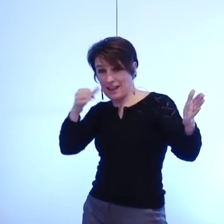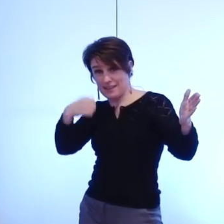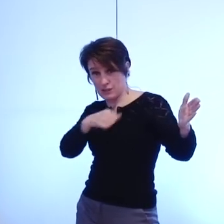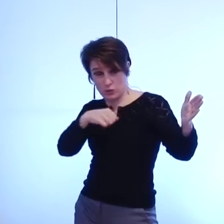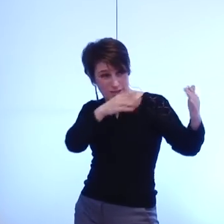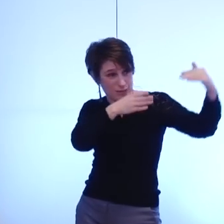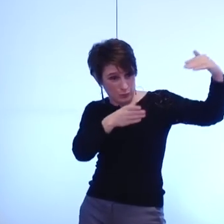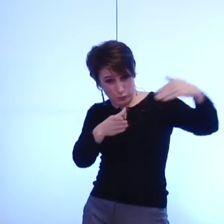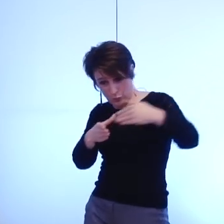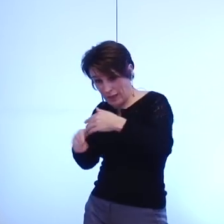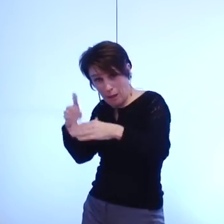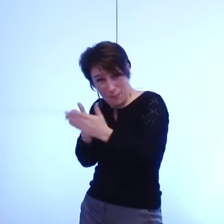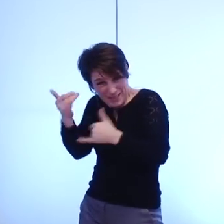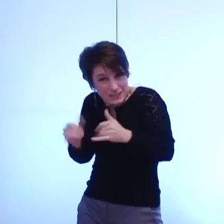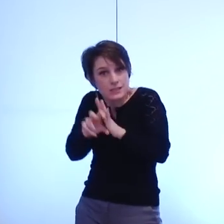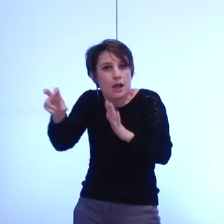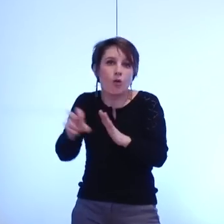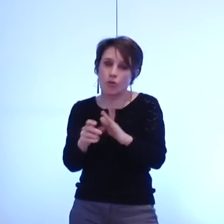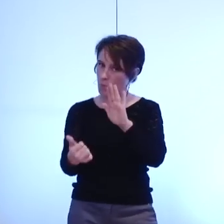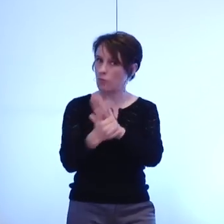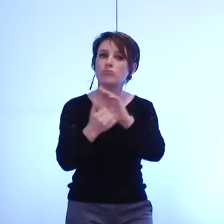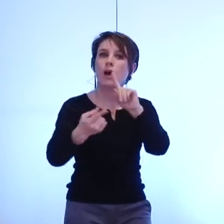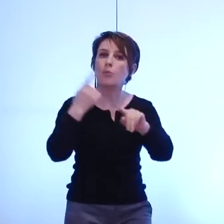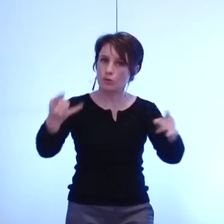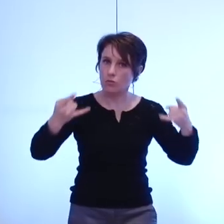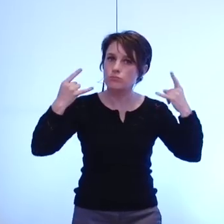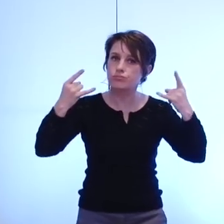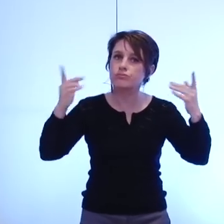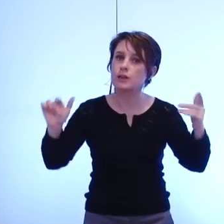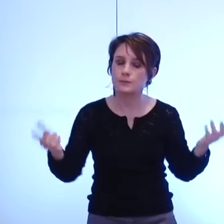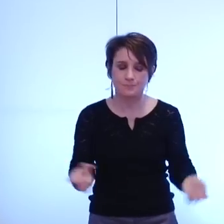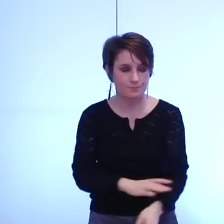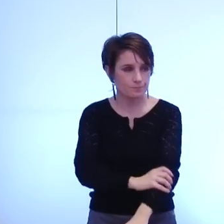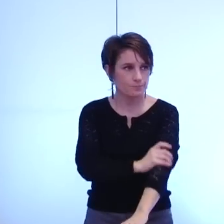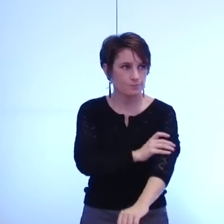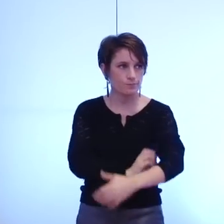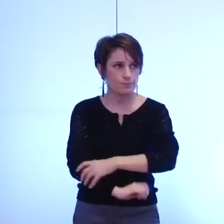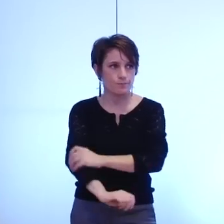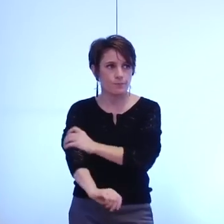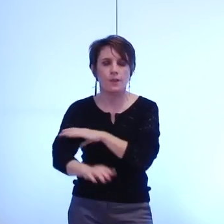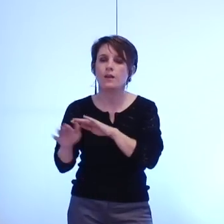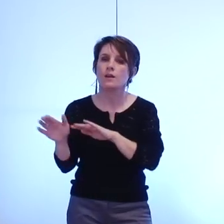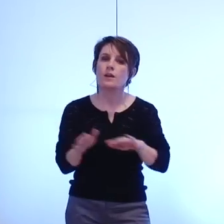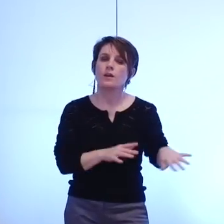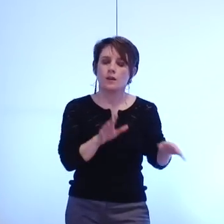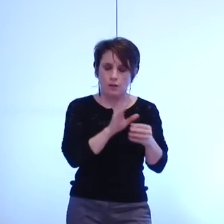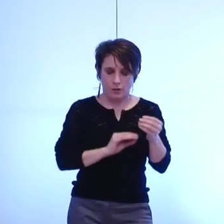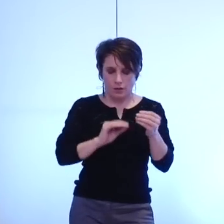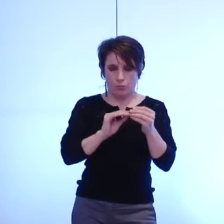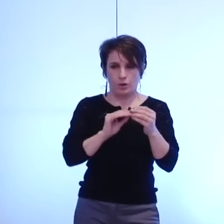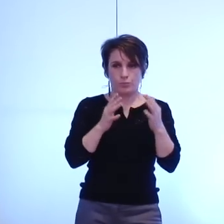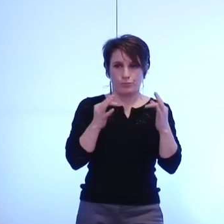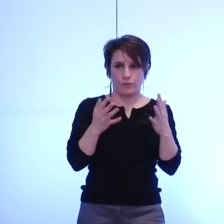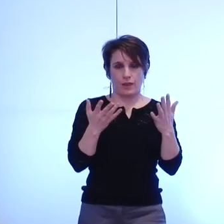cela pourrait nous permettre aussi d'ouvrir des dossiers structurants et là-dessus je veux m'exprimer avec une divergence et de